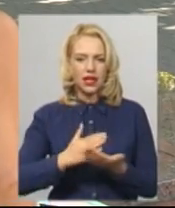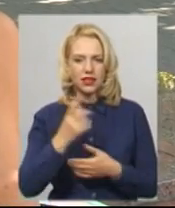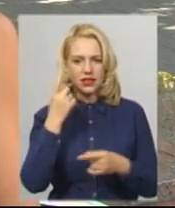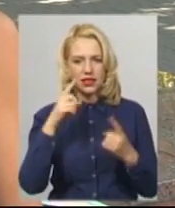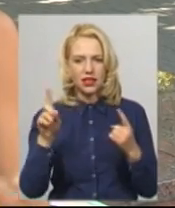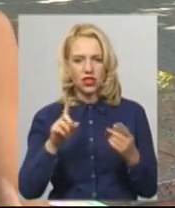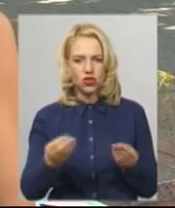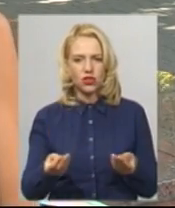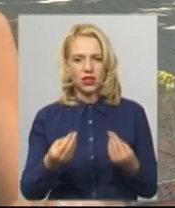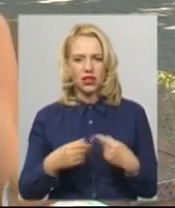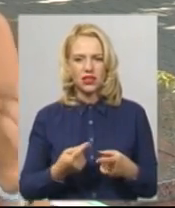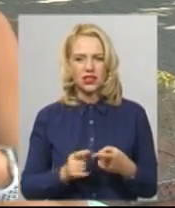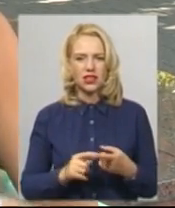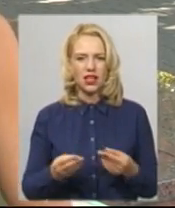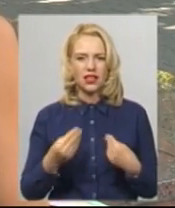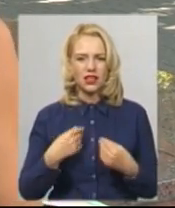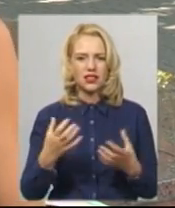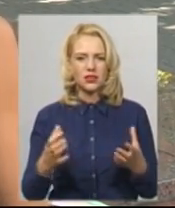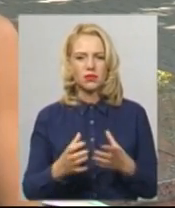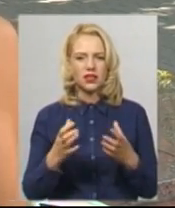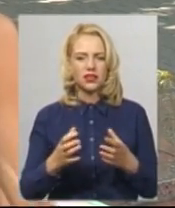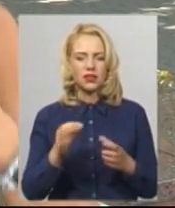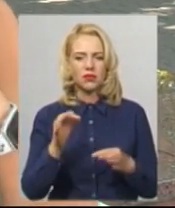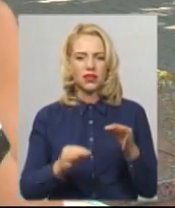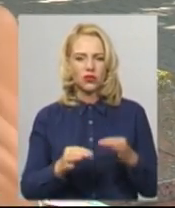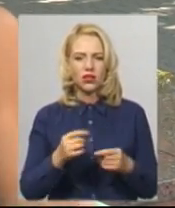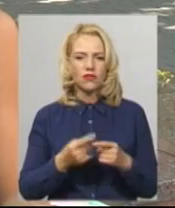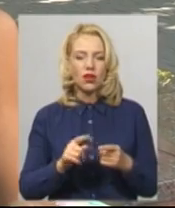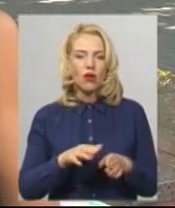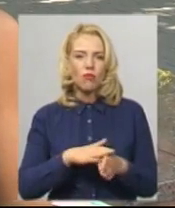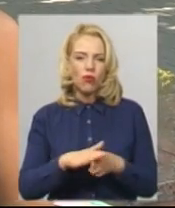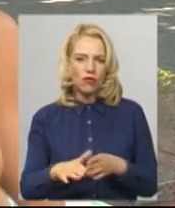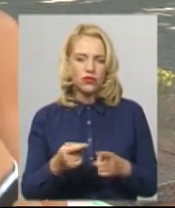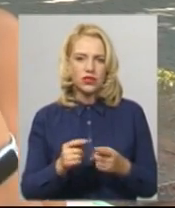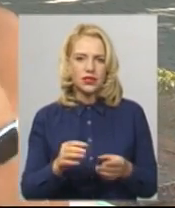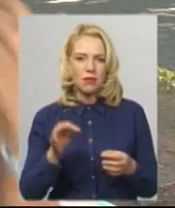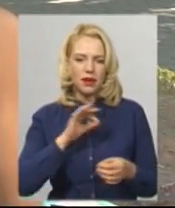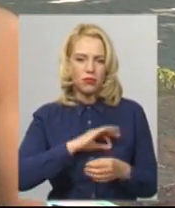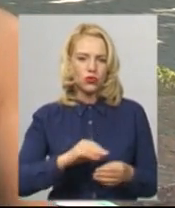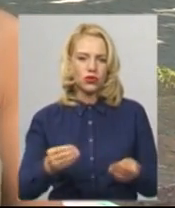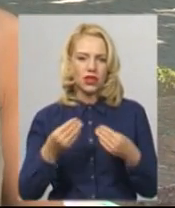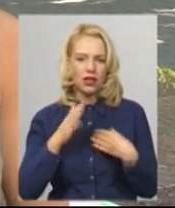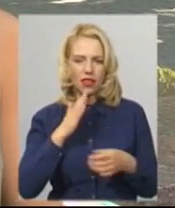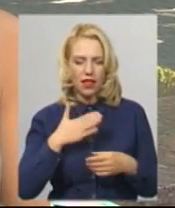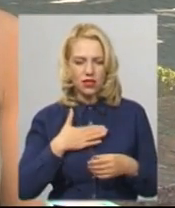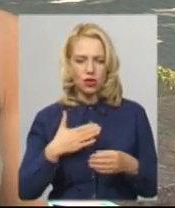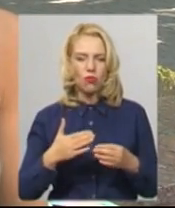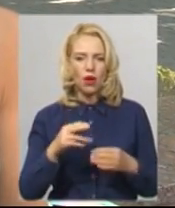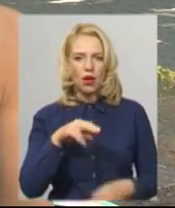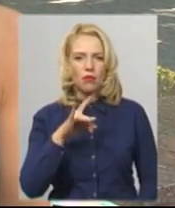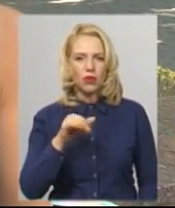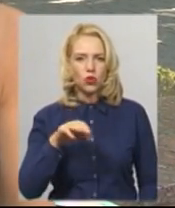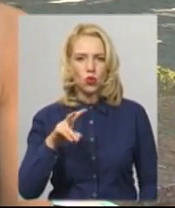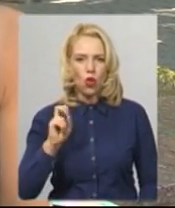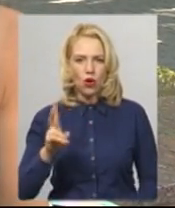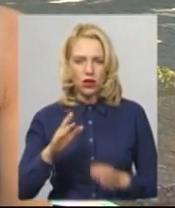воно несе. Воно несе, як зберегти природу, воно повністю прибуток дає нашому притулку. І, по-перше,